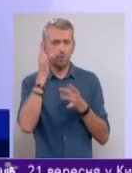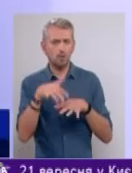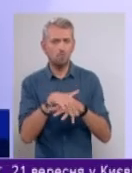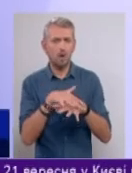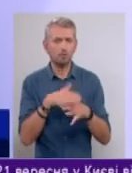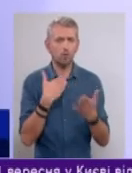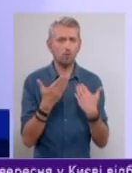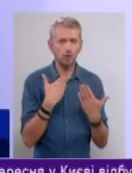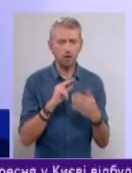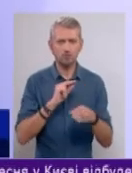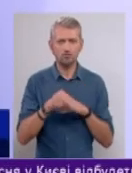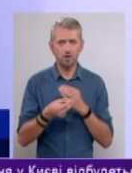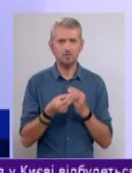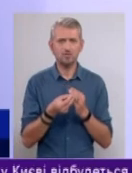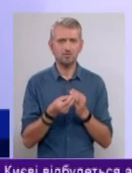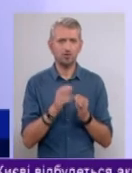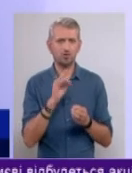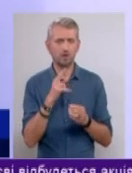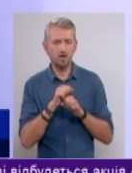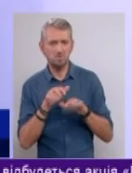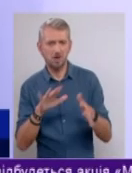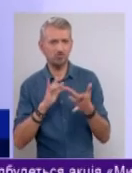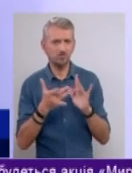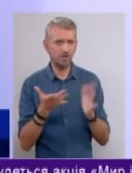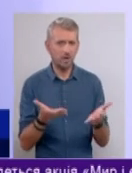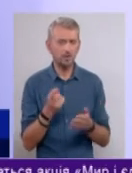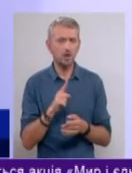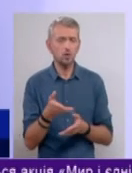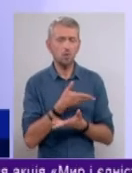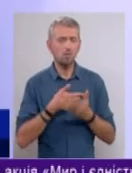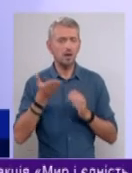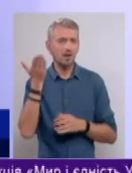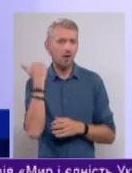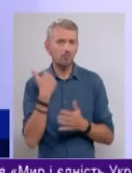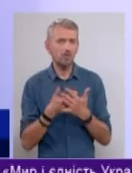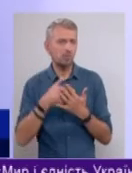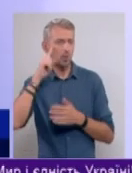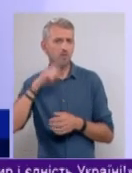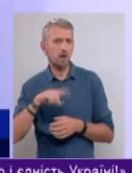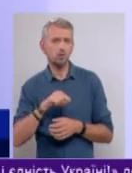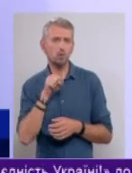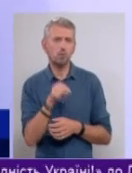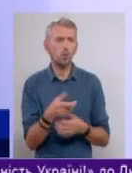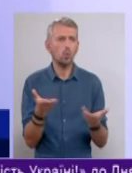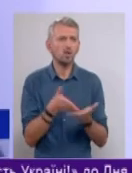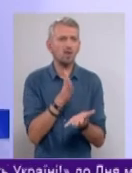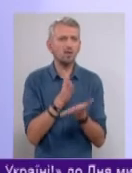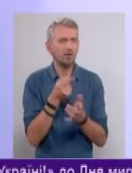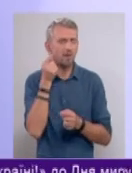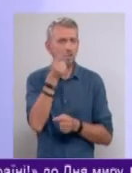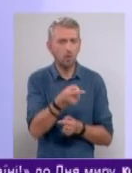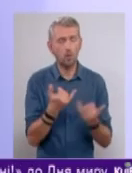комунікації – це через тому числі соціальні мережі та інтернет. Зараз те, що ми раніше нібито знали, що воно десь є далеко,